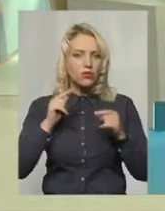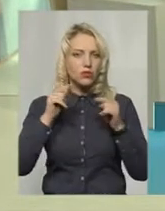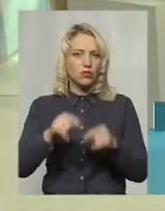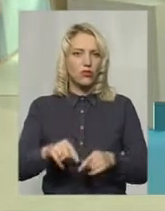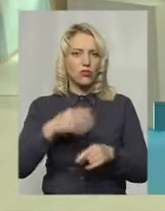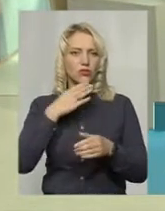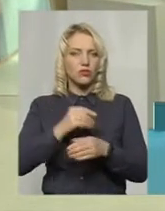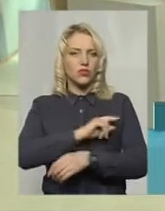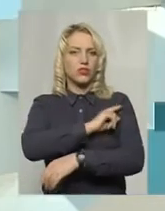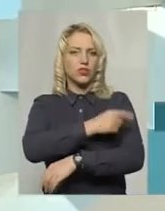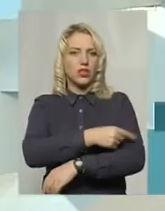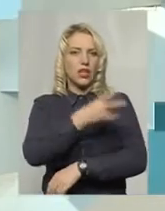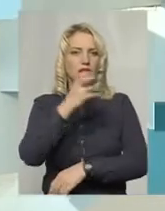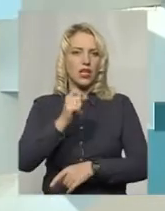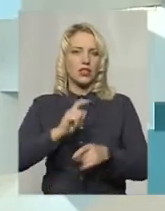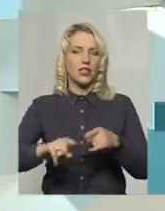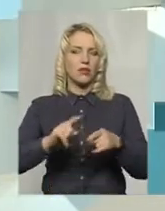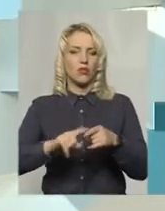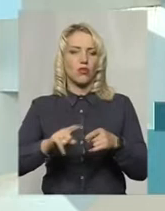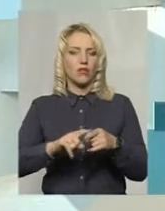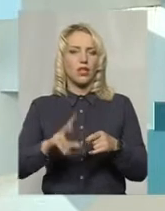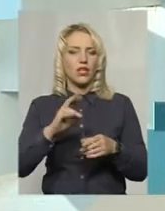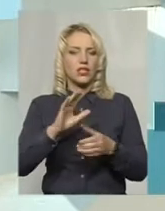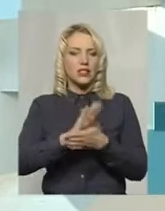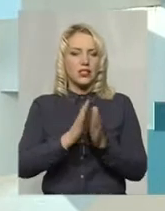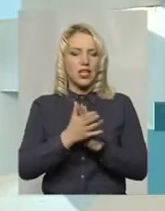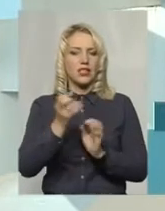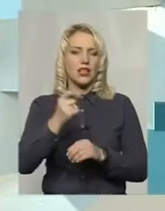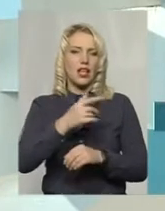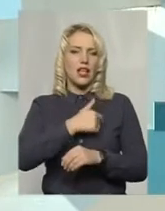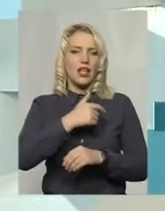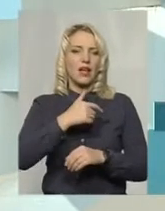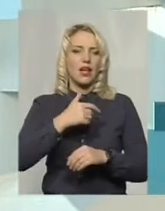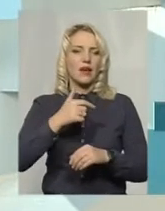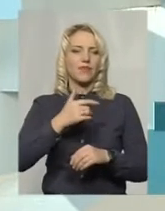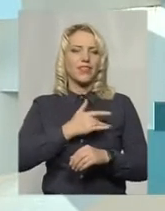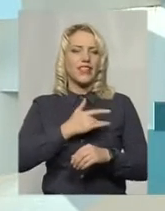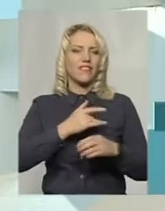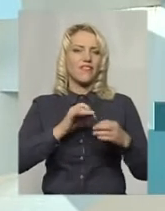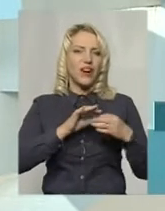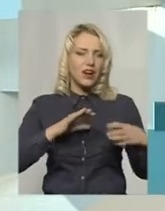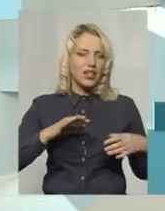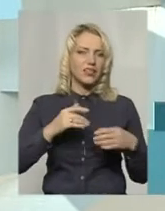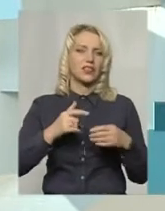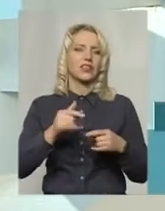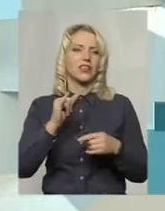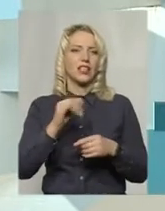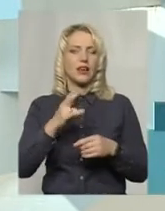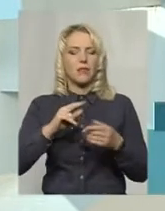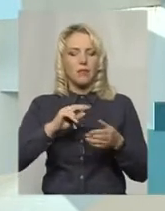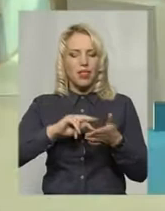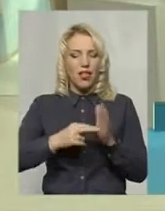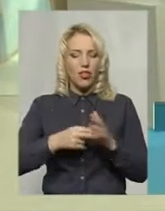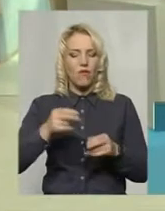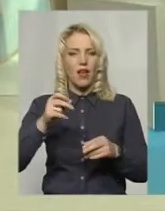свої зусилля саме на термінові стани, на інфаркти, на порушення ритму термінові. А планова кардіохірургія, кардіологія, вона